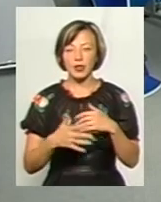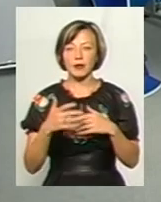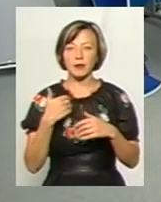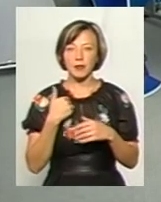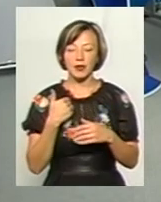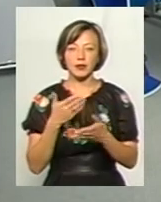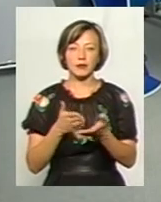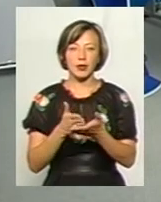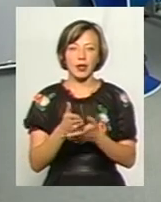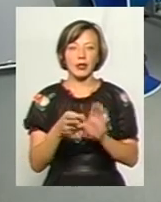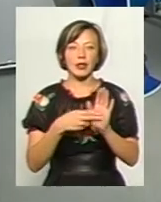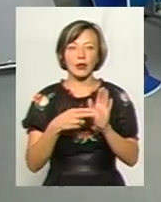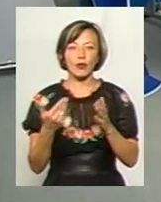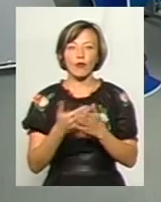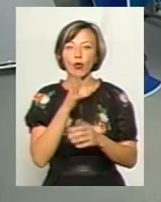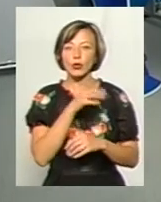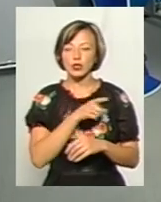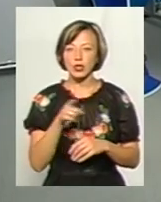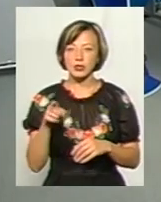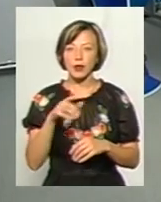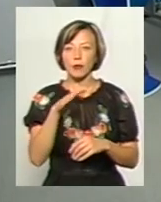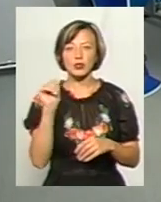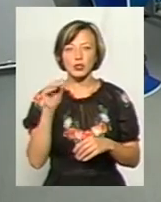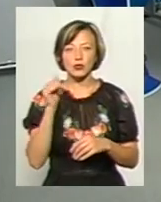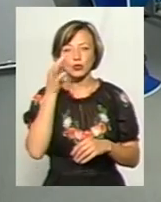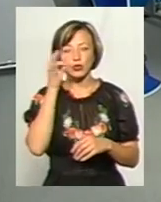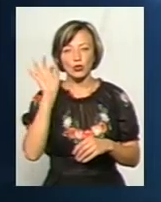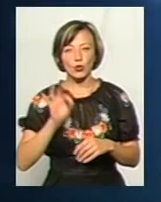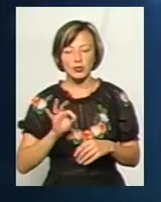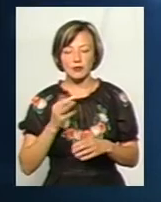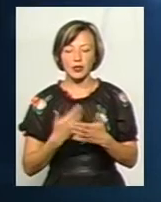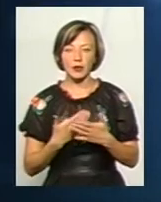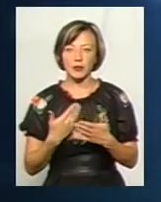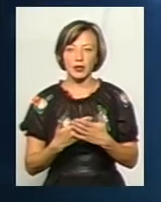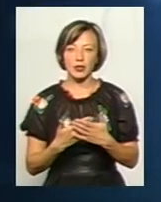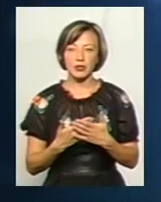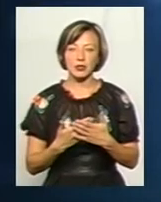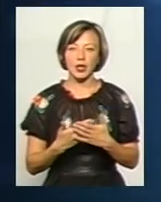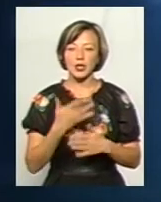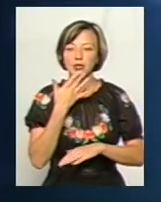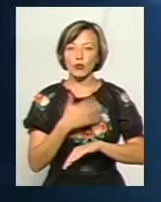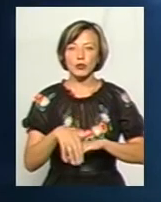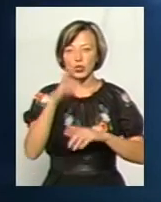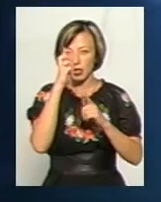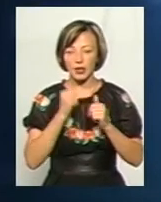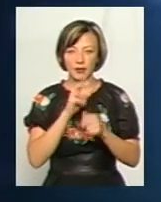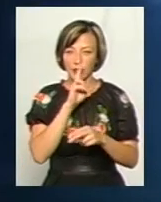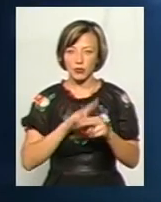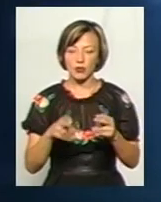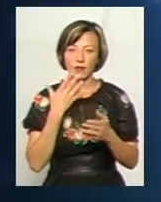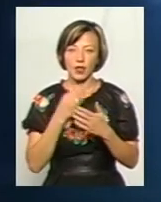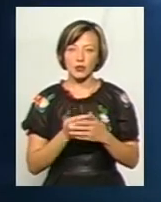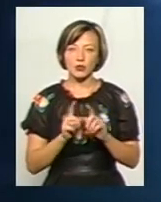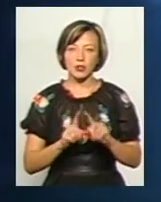трендами нового часу, десь запозичуючи досвід, можливо, зарубіжних країн, не втрачаємо, власне,